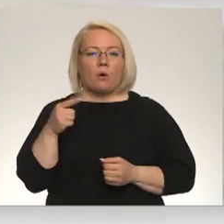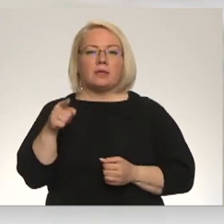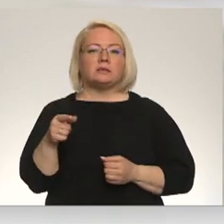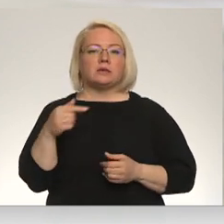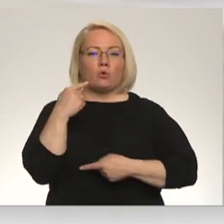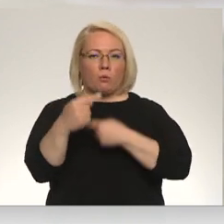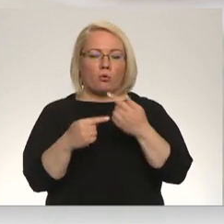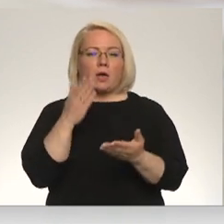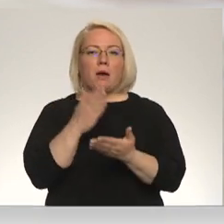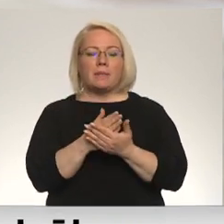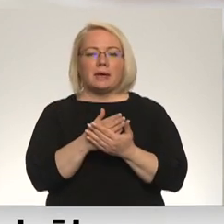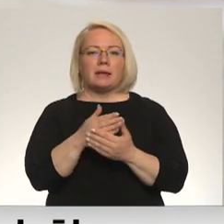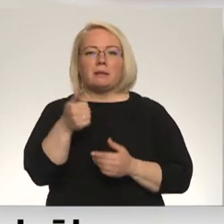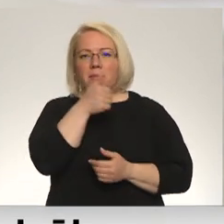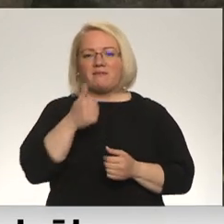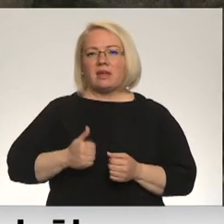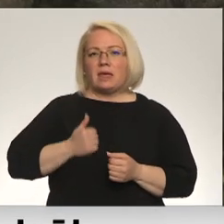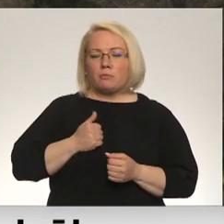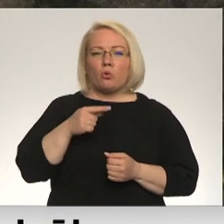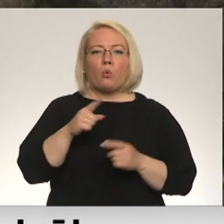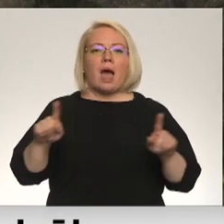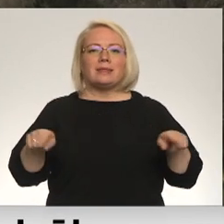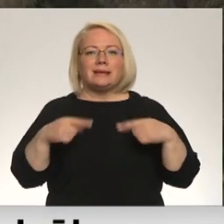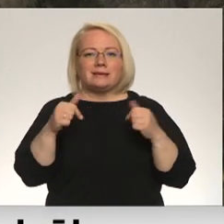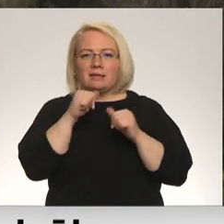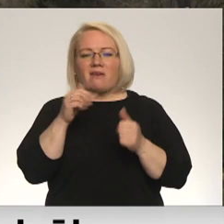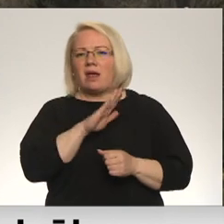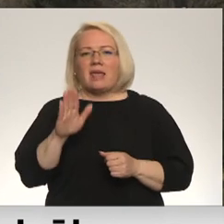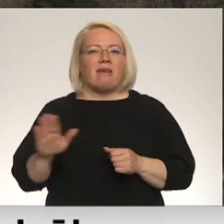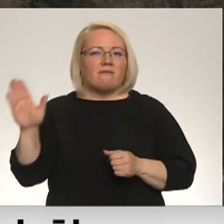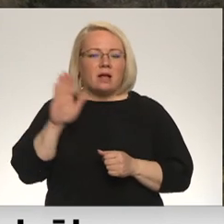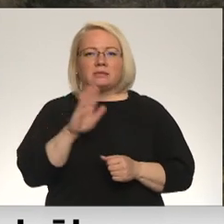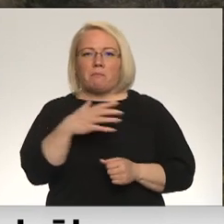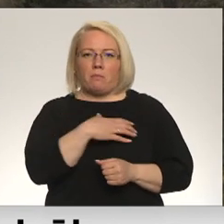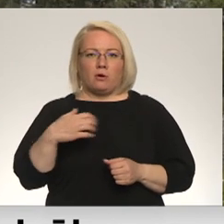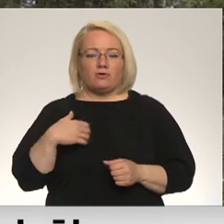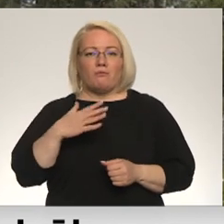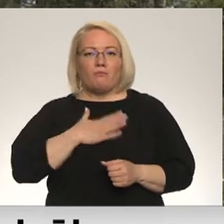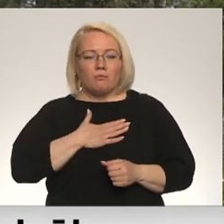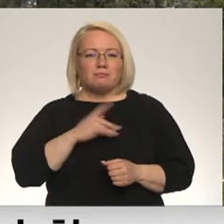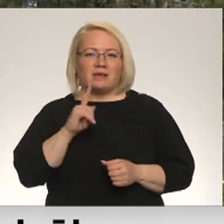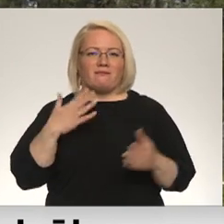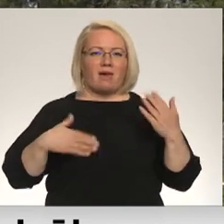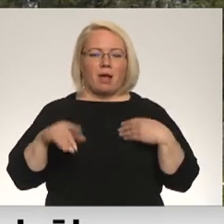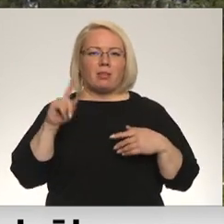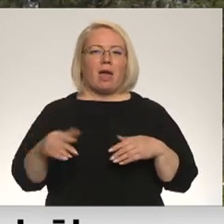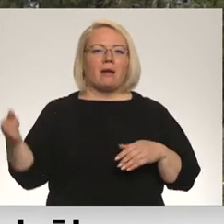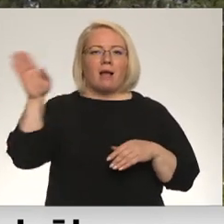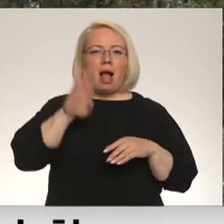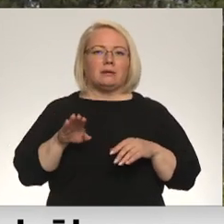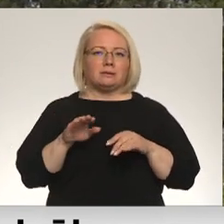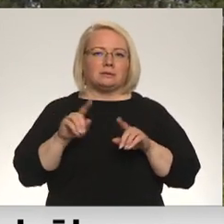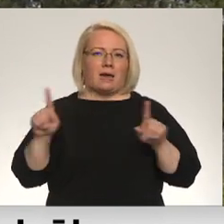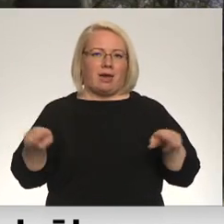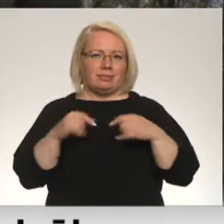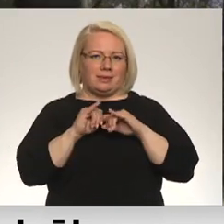projām man tur īsti attīstīt nevar ne valsts, pašvaldība. Mūsu intereses būtu, lai šis kalns attīstās viennozīmīgi. Pirmkārt ir jau vajadzīgs asotētas pievacējuši, bet tie visi